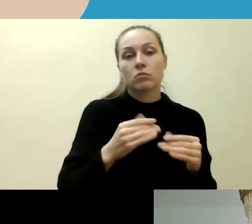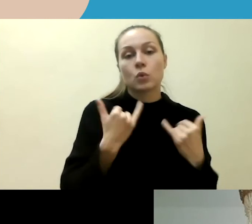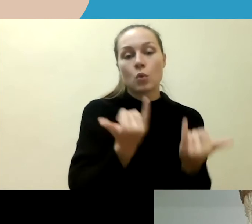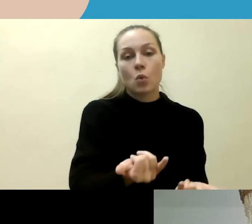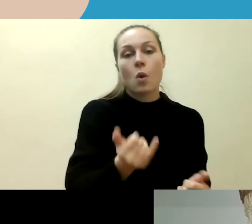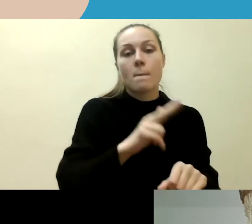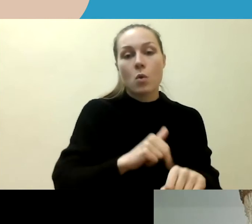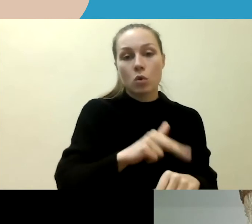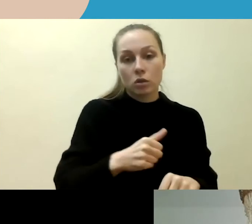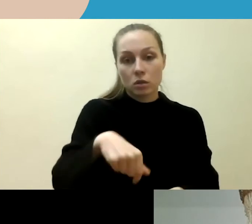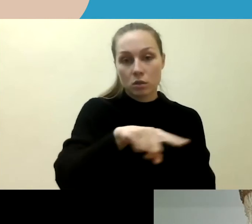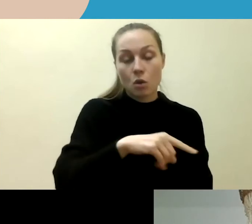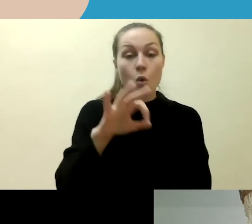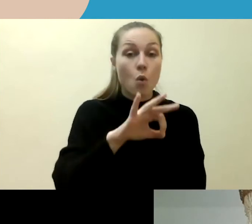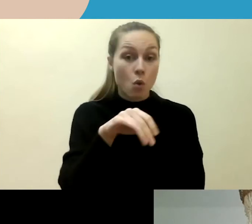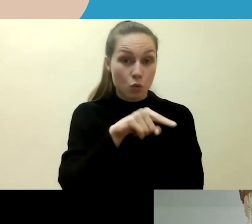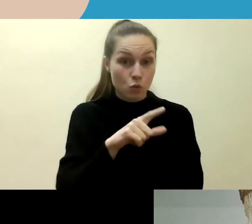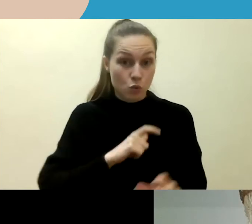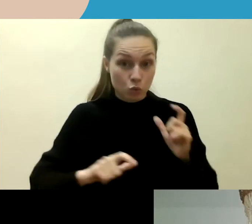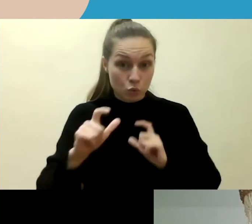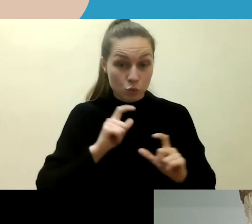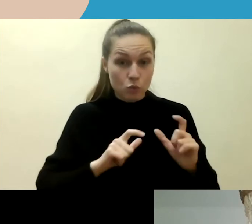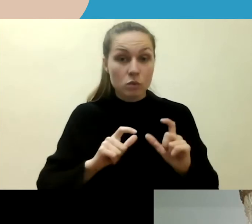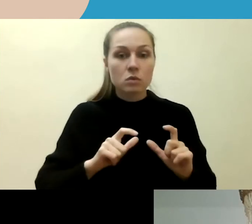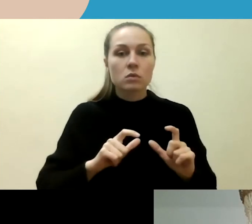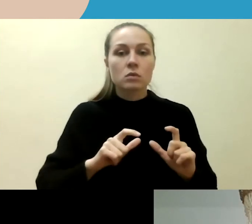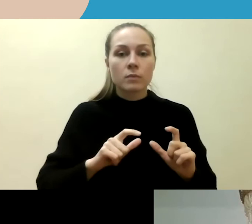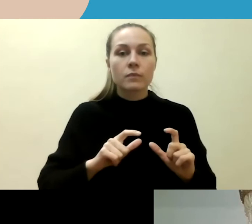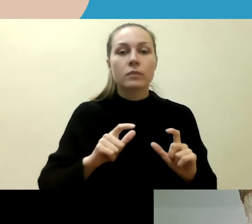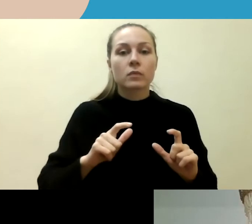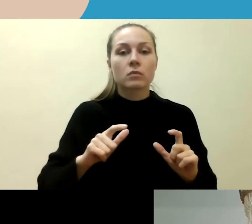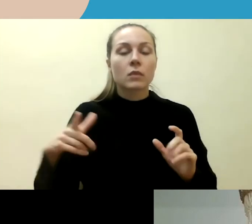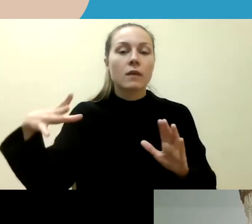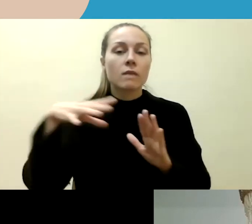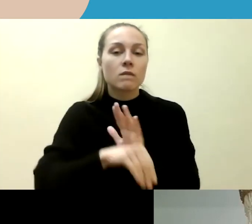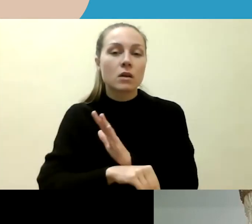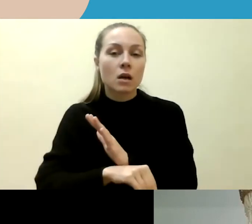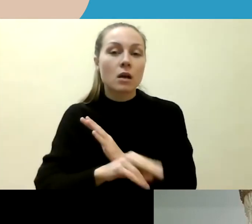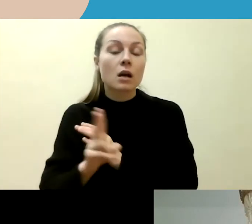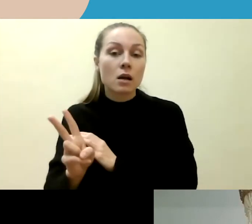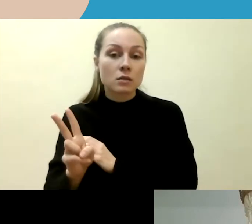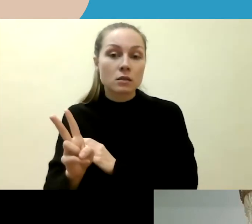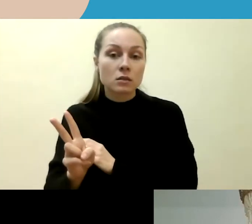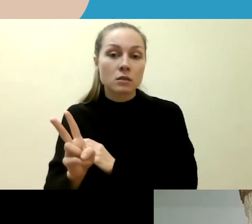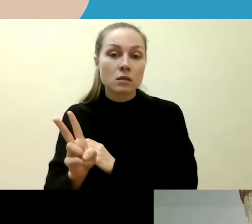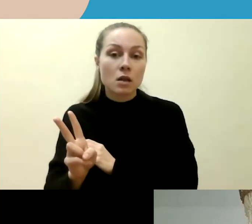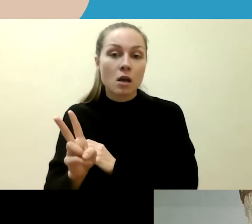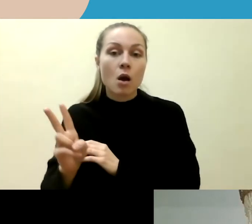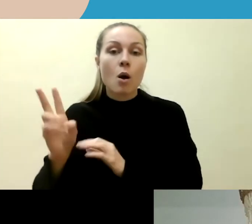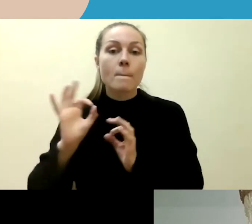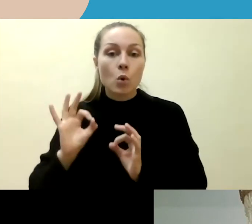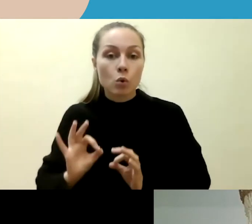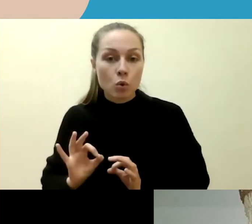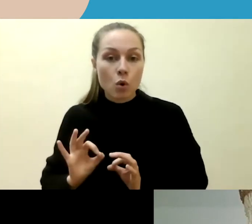ir aš apie šitą nuotolinio kurso mokymą, kurio kūrimą įsitraukė, pavyzdžiui, tiek prokurorai,